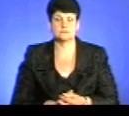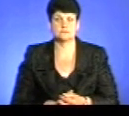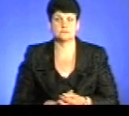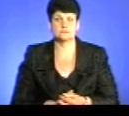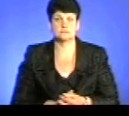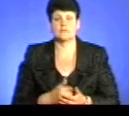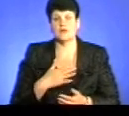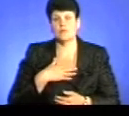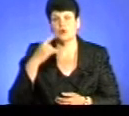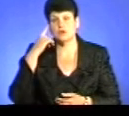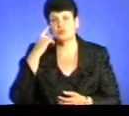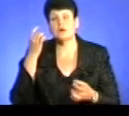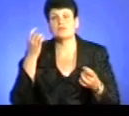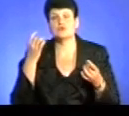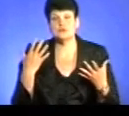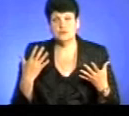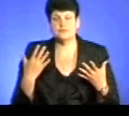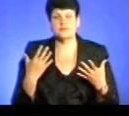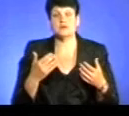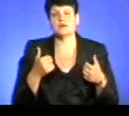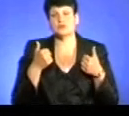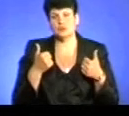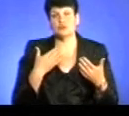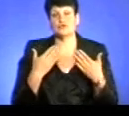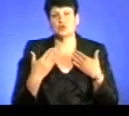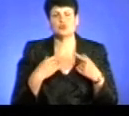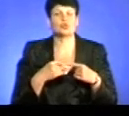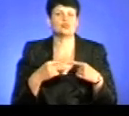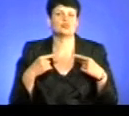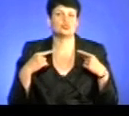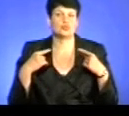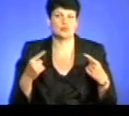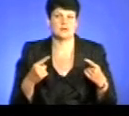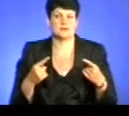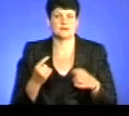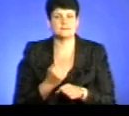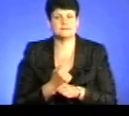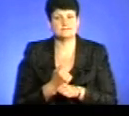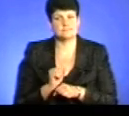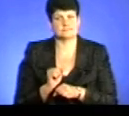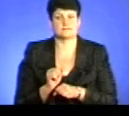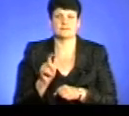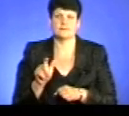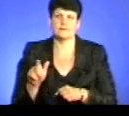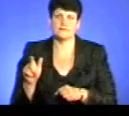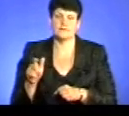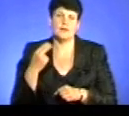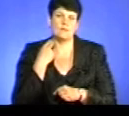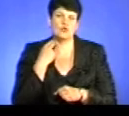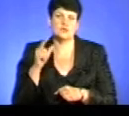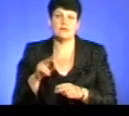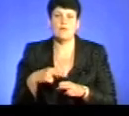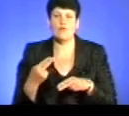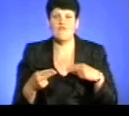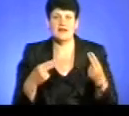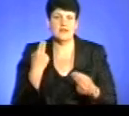Моя думка дуже проста. Я схвально ставлюся до будь-яких спонукань боржників до повернення боргів.